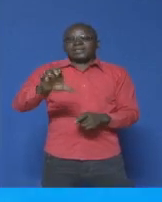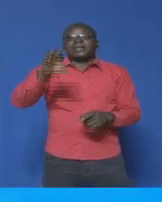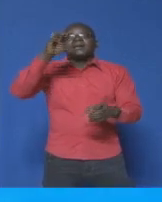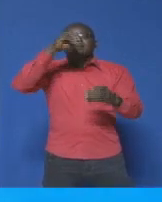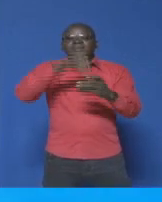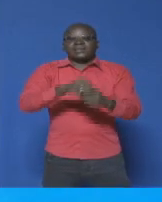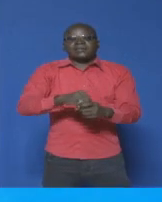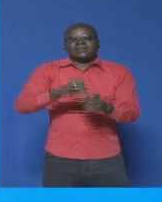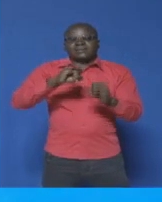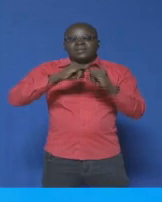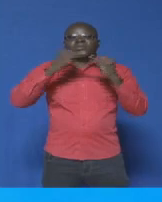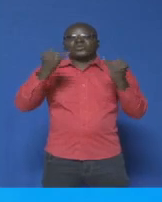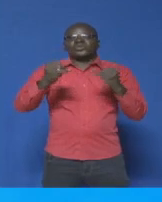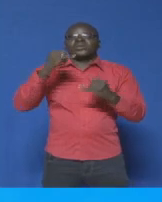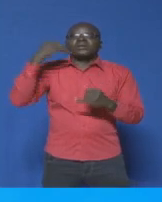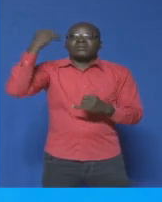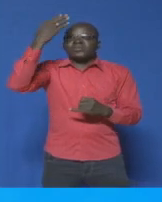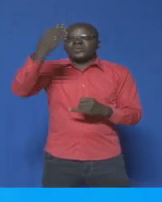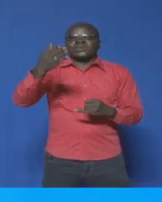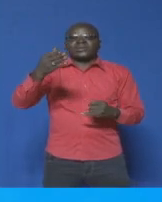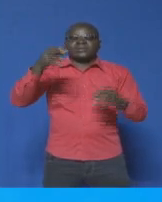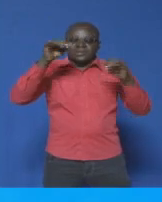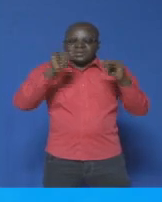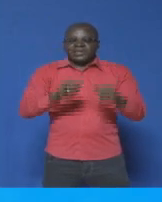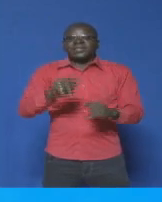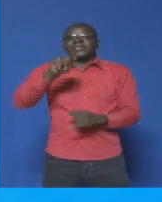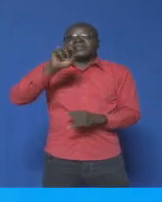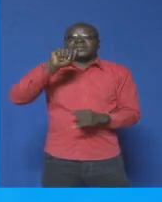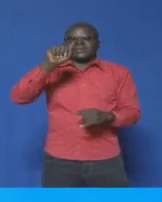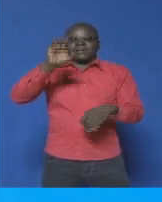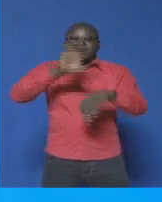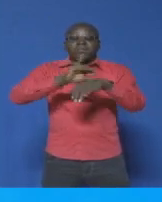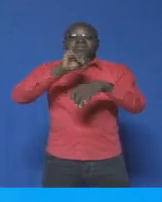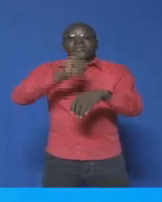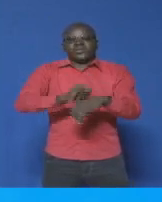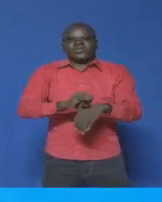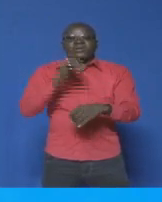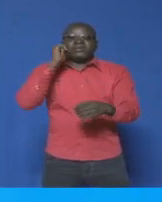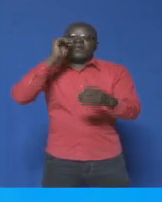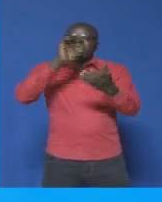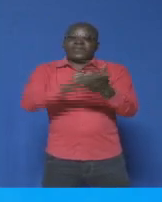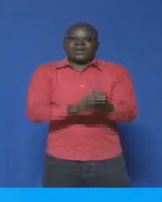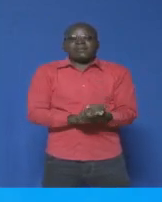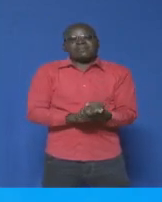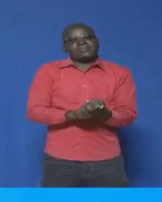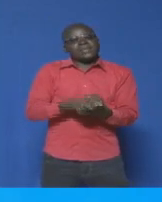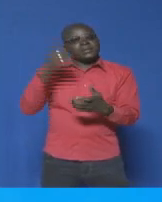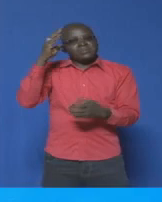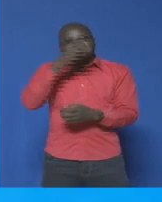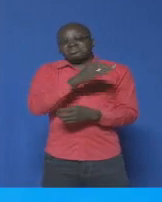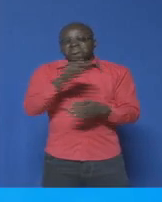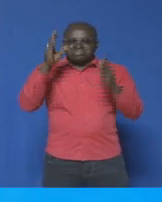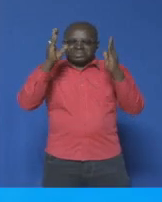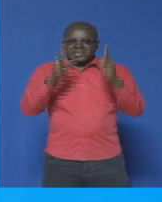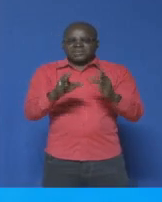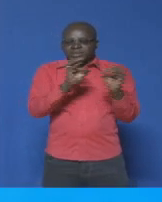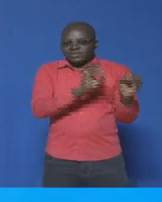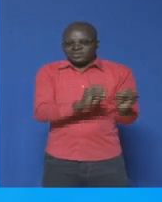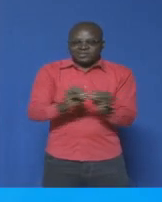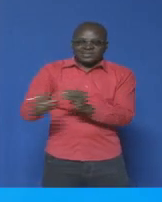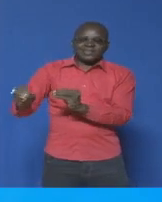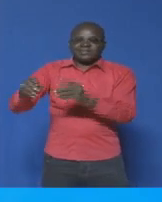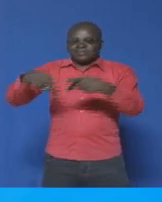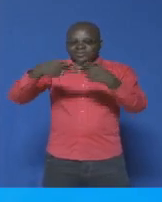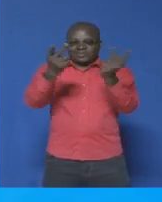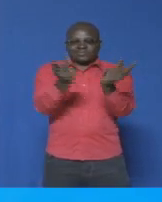éditions. Nous restons dans l'actualité du TAC et en Côte d'Ivoire, les femmes de la diaspora Burkinabés s'organisent pour se faire une place au